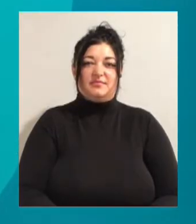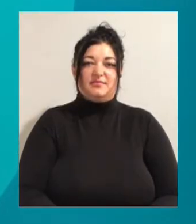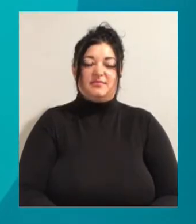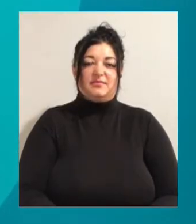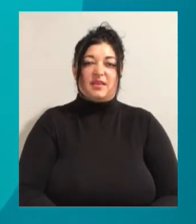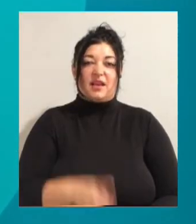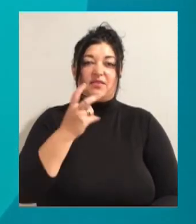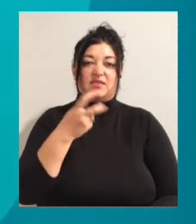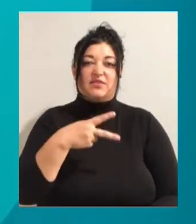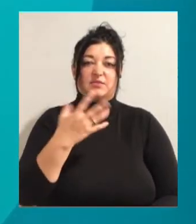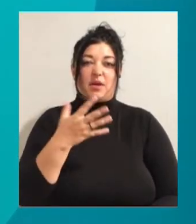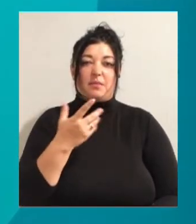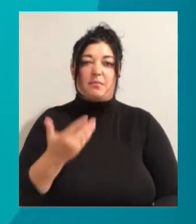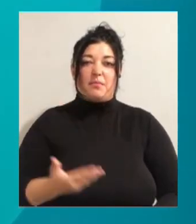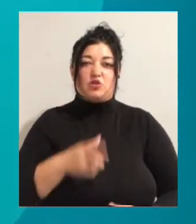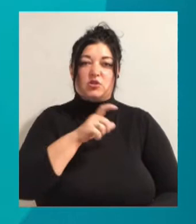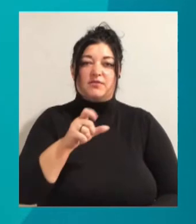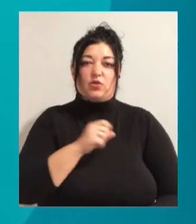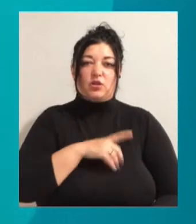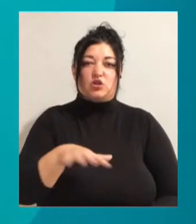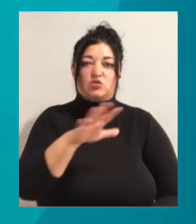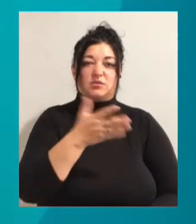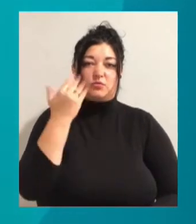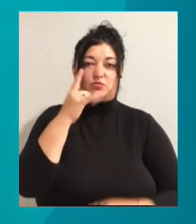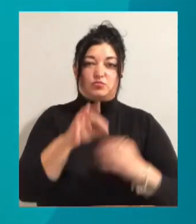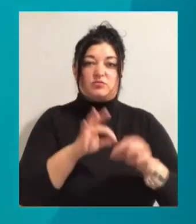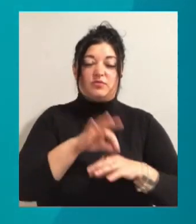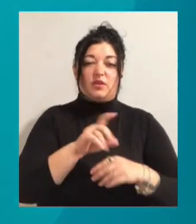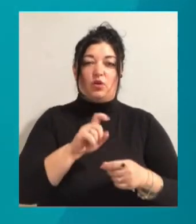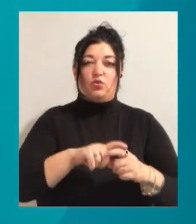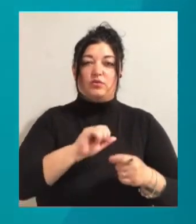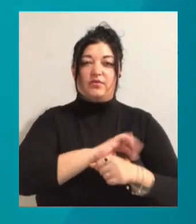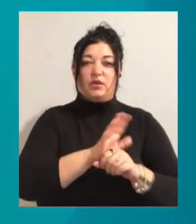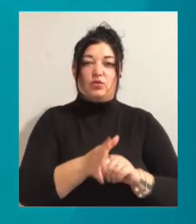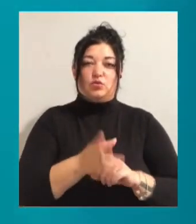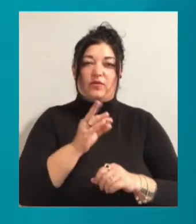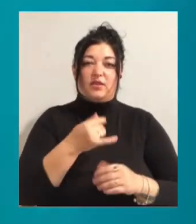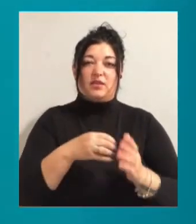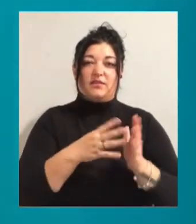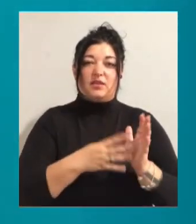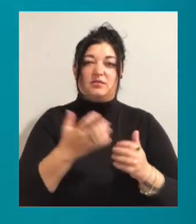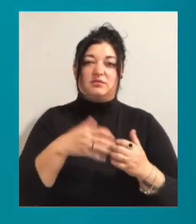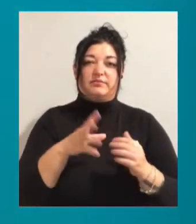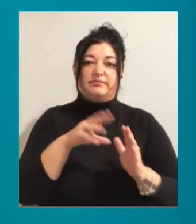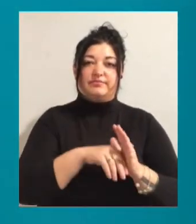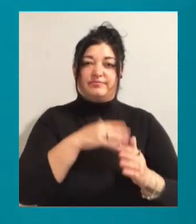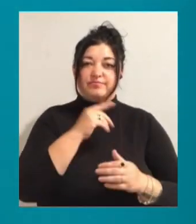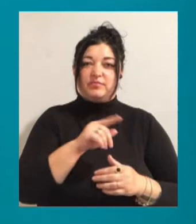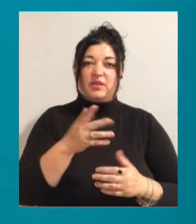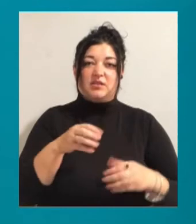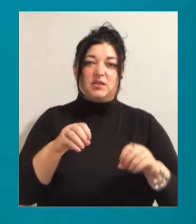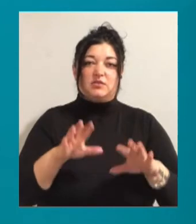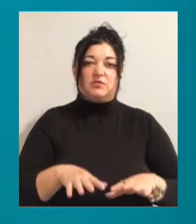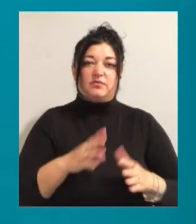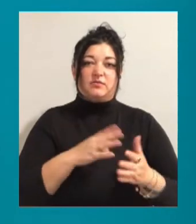225 мешканців Одесьчини за минулу добу захворіли на коронавірус COVID-19. Серед них 132 випадки зареєстрували в Одесі, 93